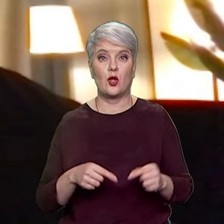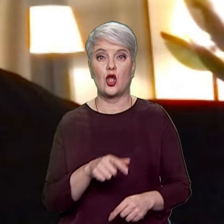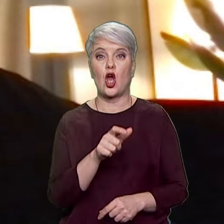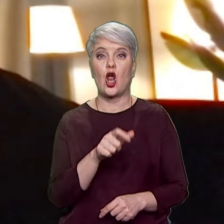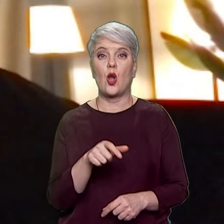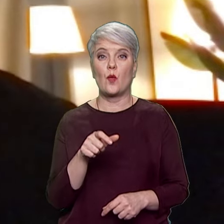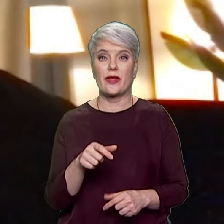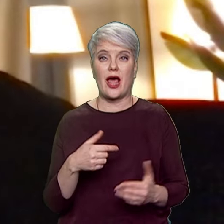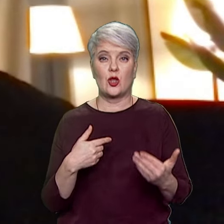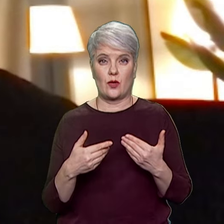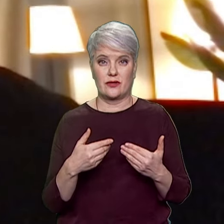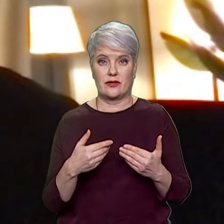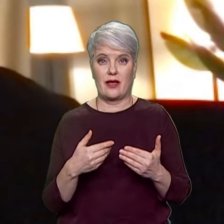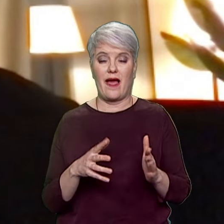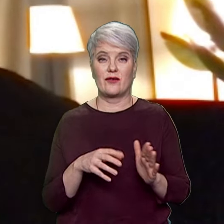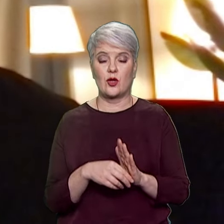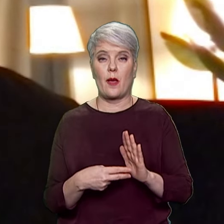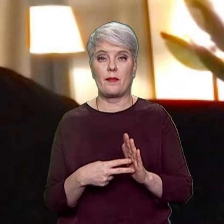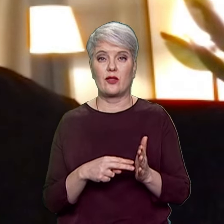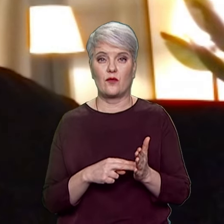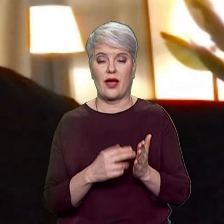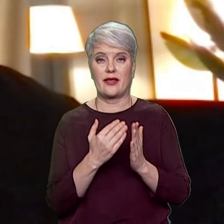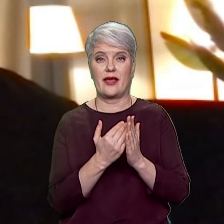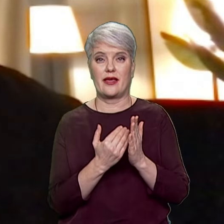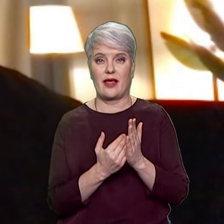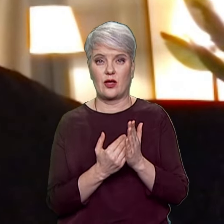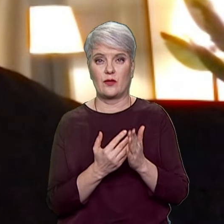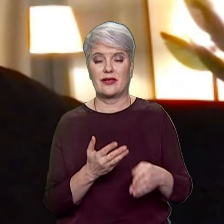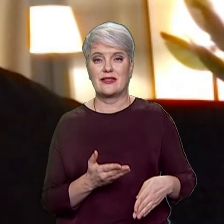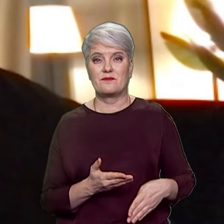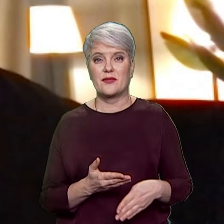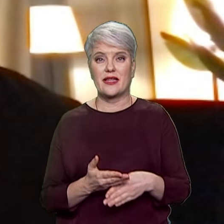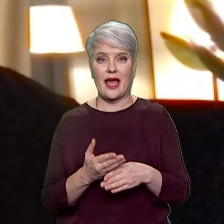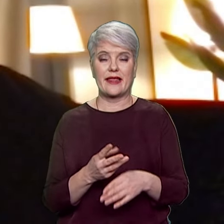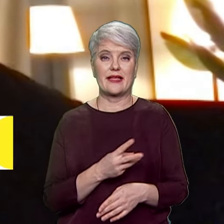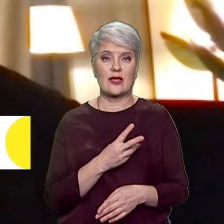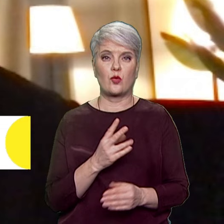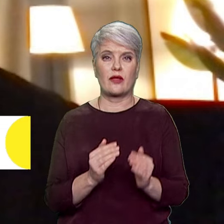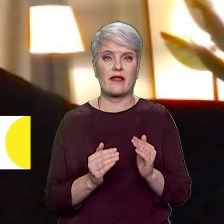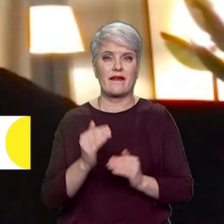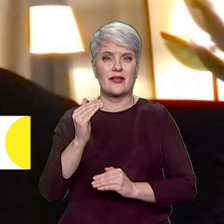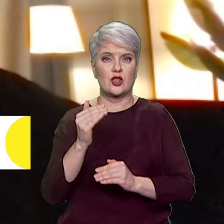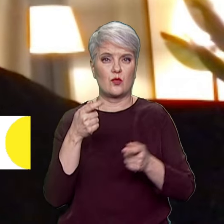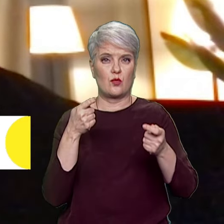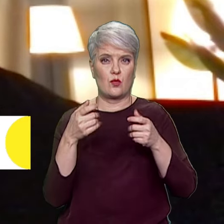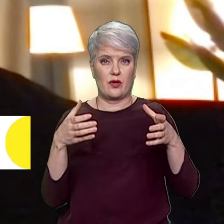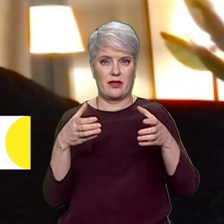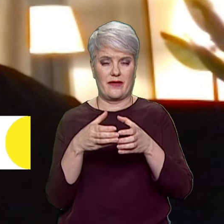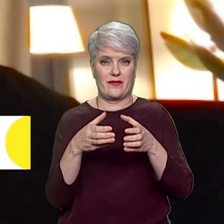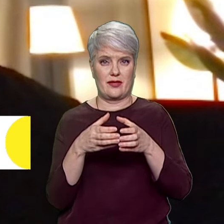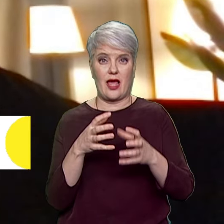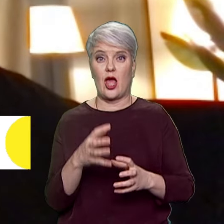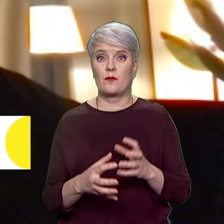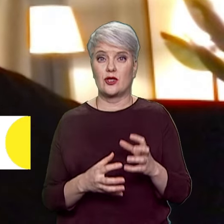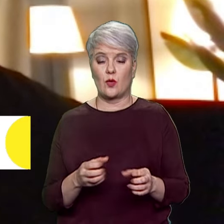планування та ієрархію, сприяння та заохочення на найвищому рівні. І дуже важливо, що Міжнародний кримінальний суд